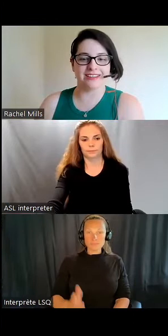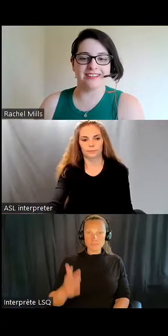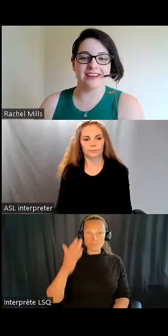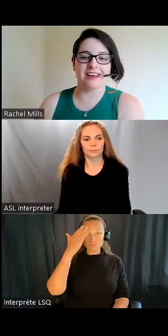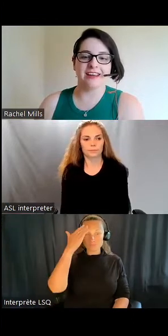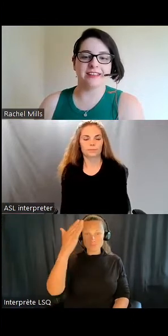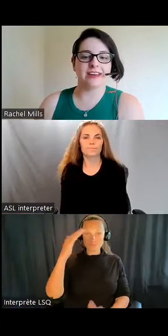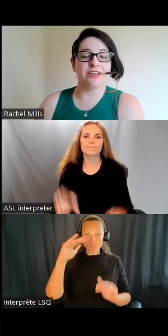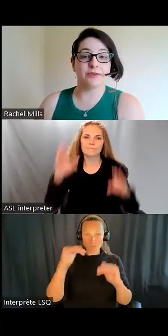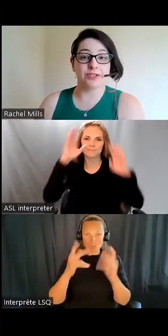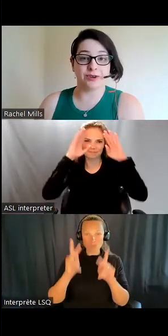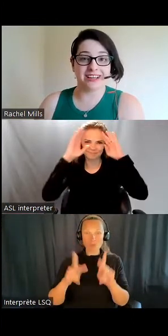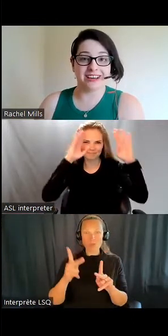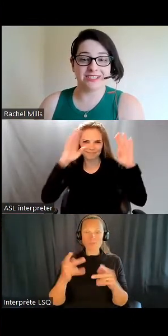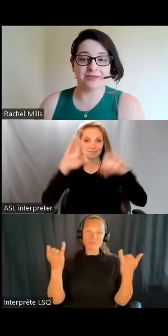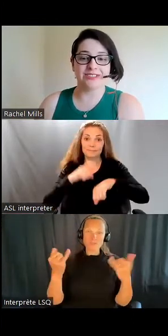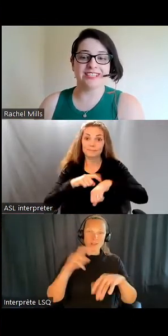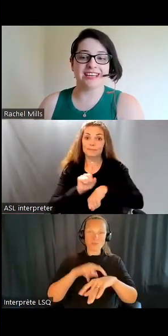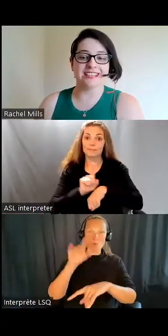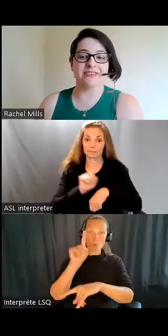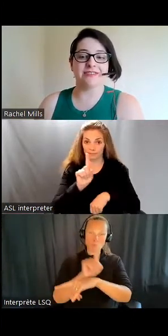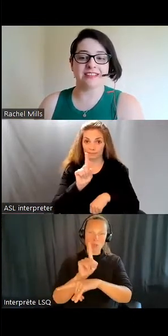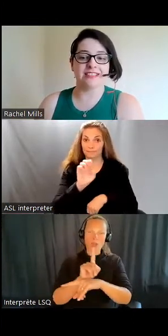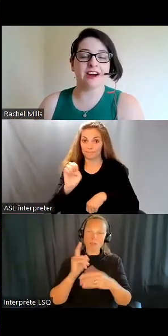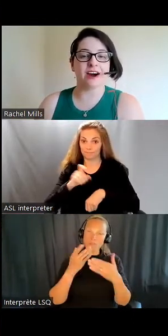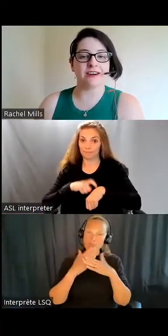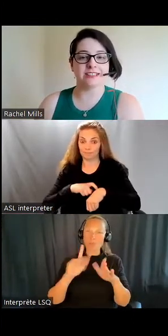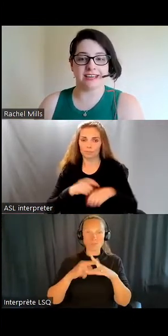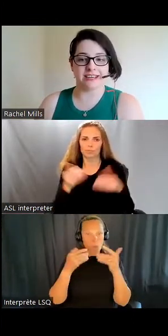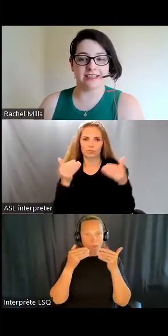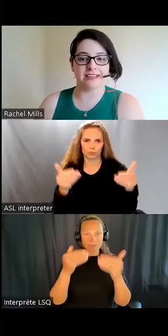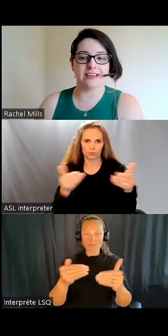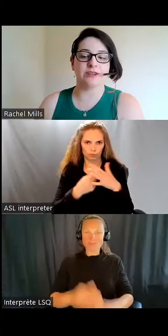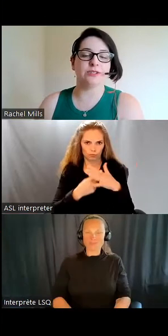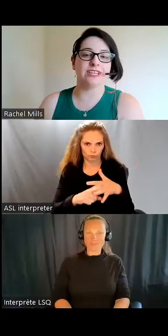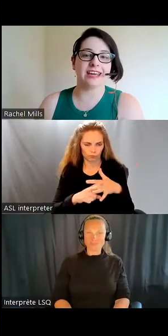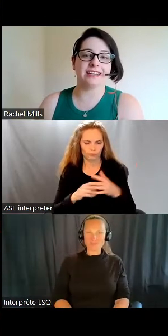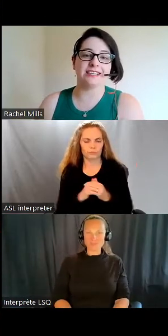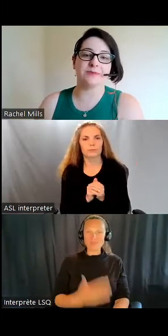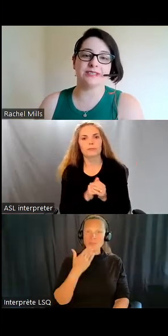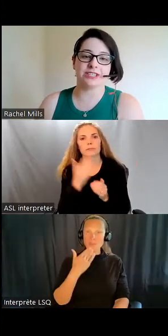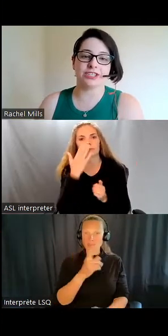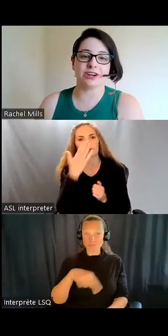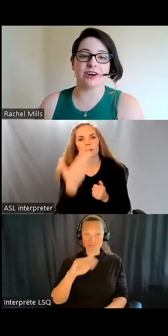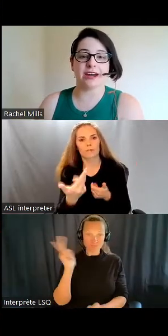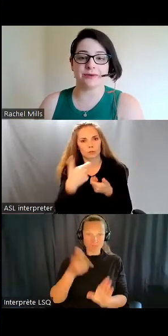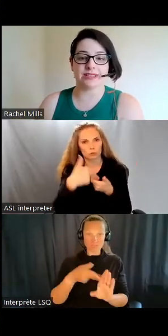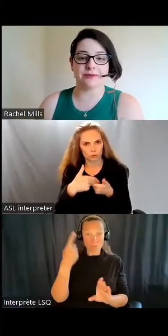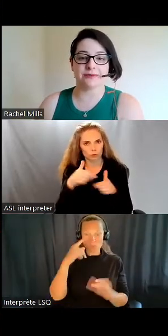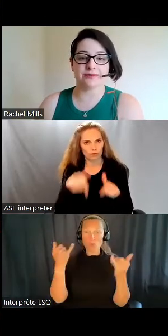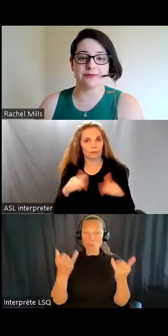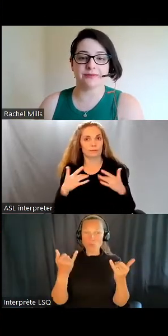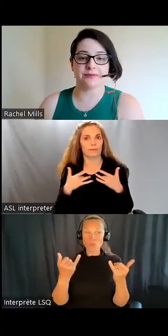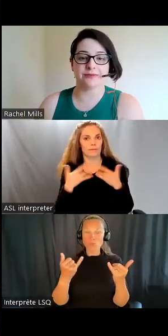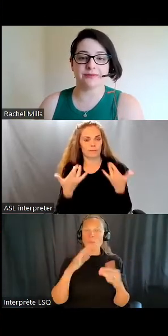c'est 13h de l'Est, nous allons commencer. Merci de vous joindre à nous pour l'événement d'aujourd'hui, notre point de vue, les